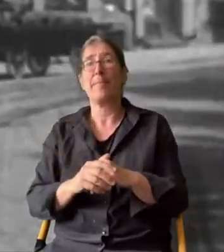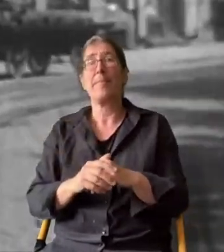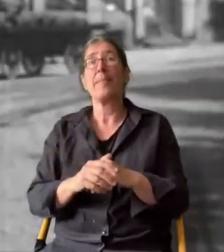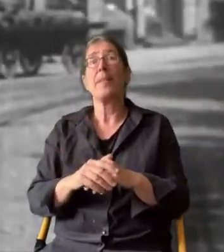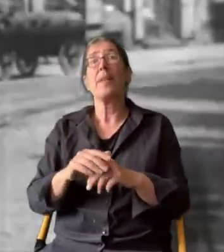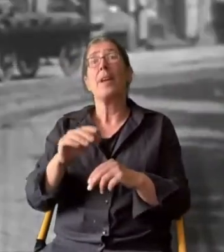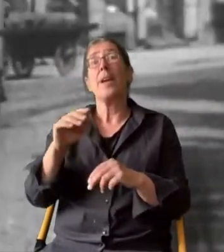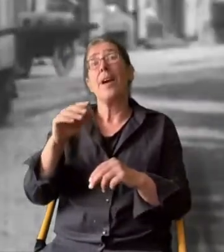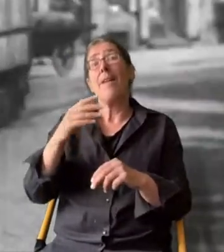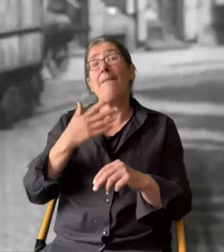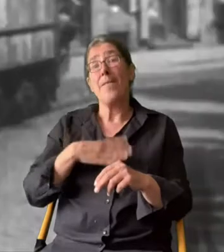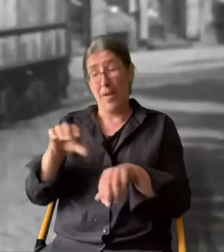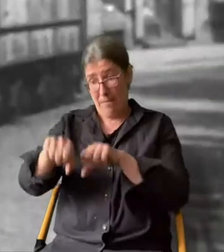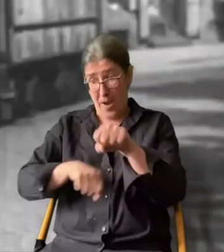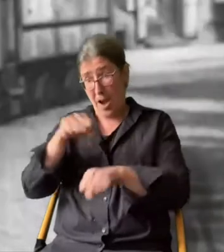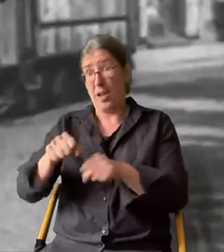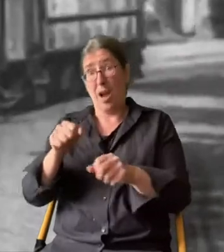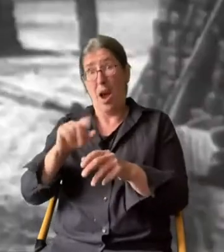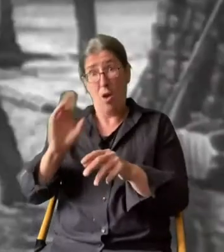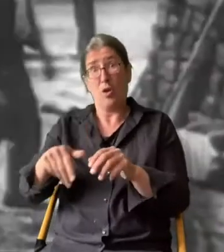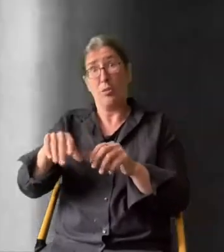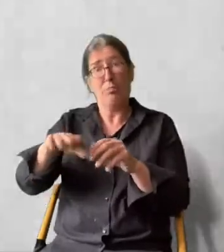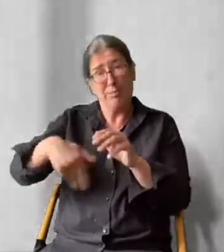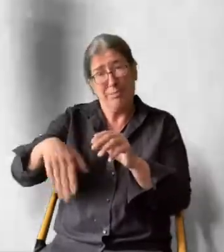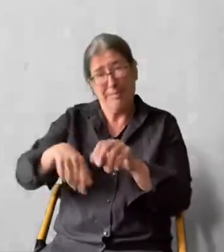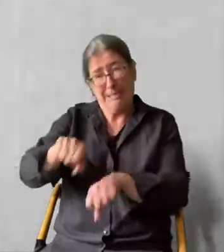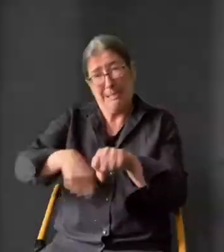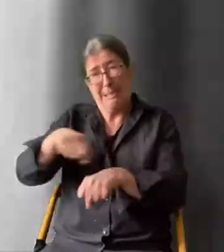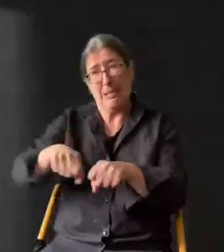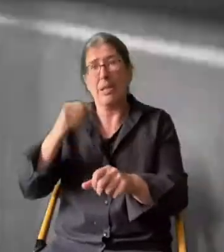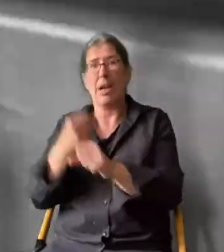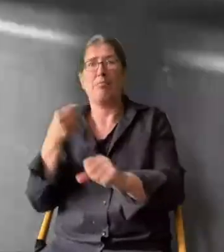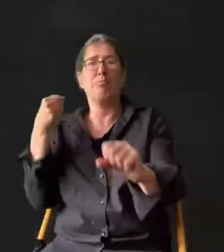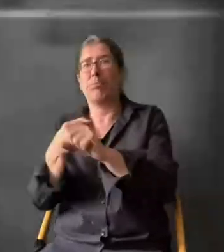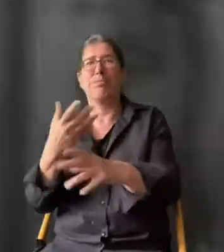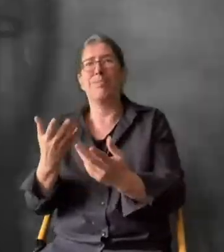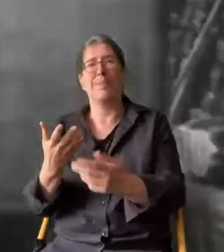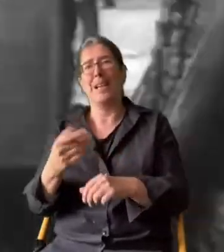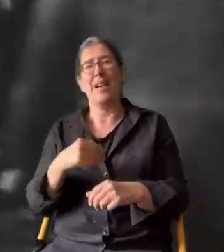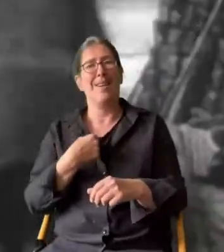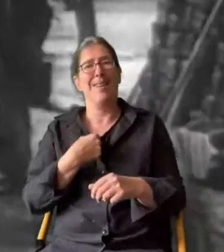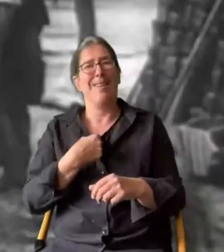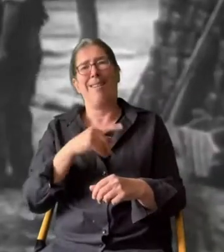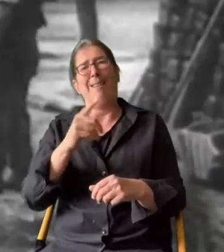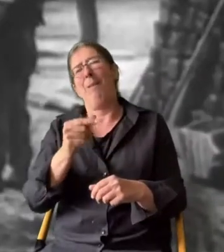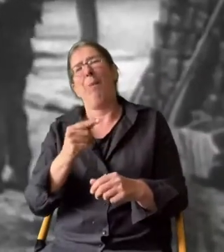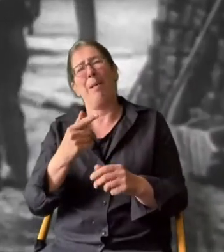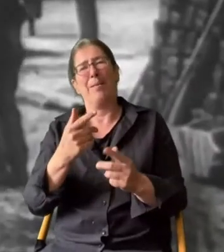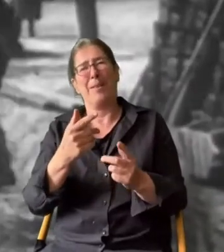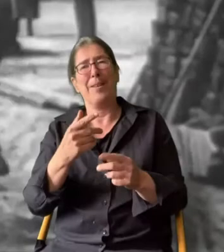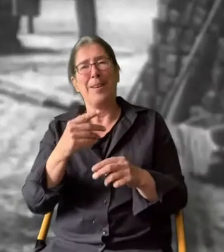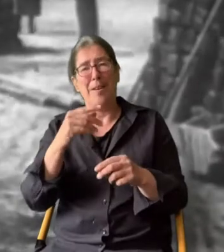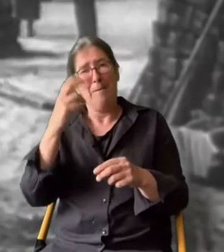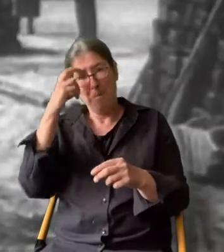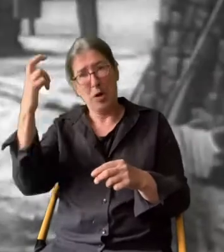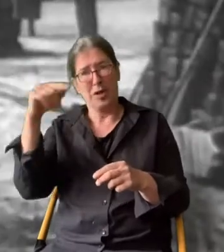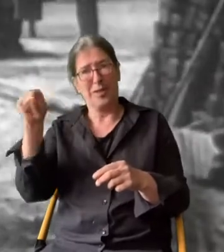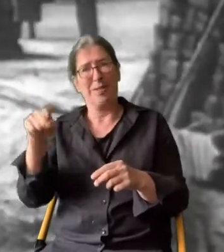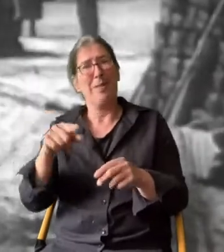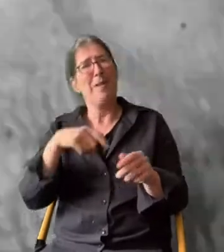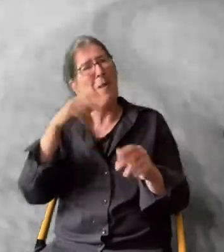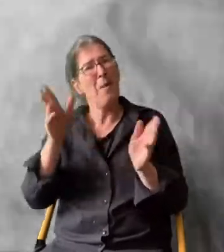Wenn auch Radfahrer beschleunigen wollen, kann das ins Auge gehen. Das zeigt ein nicht ganz ernst gemeinter Film zur